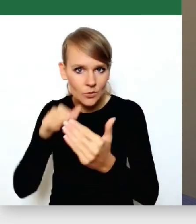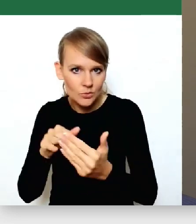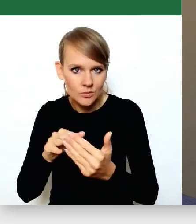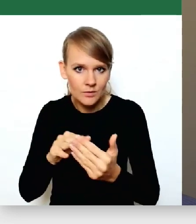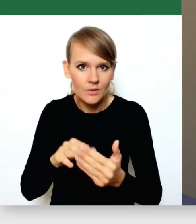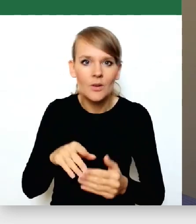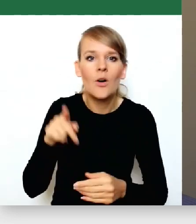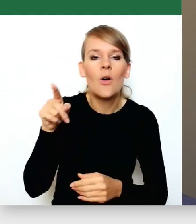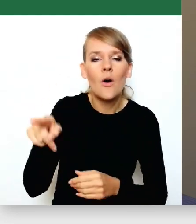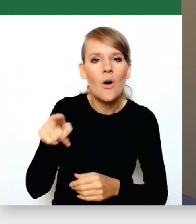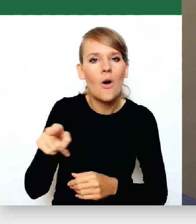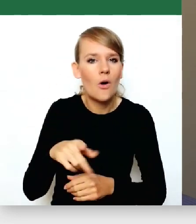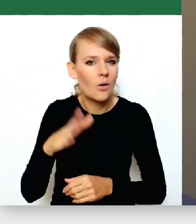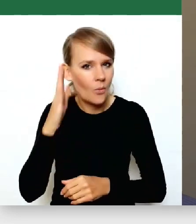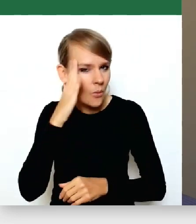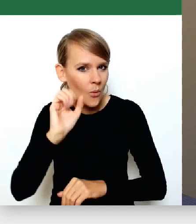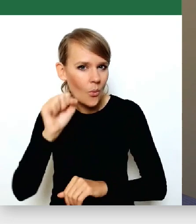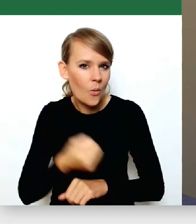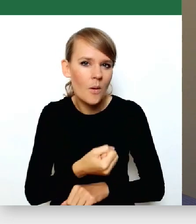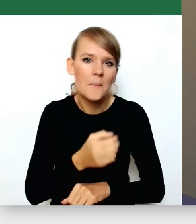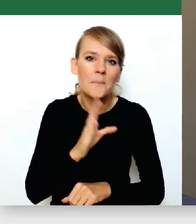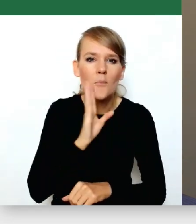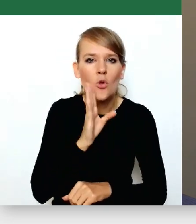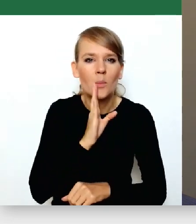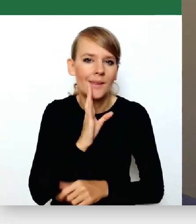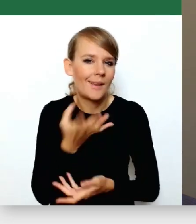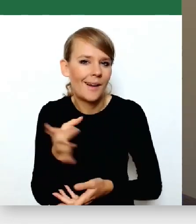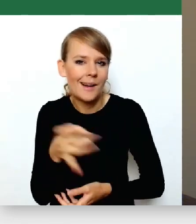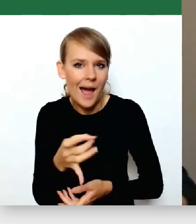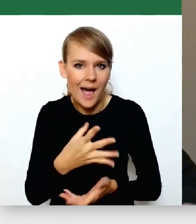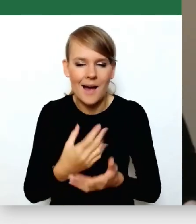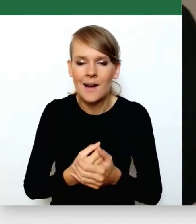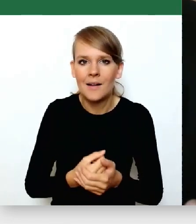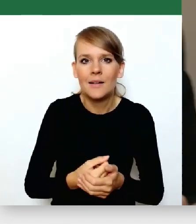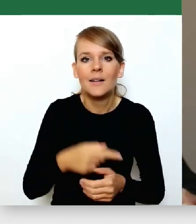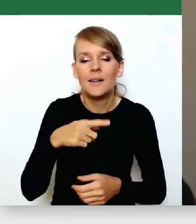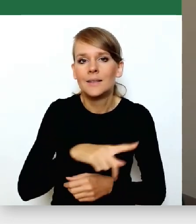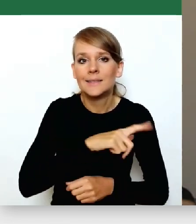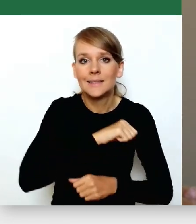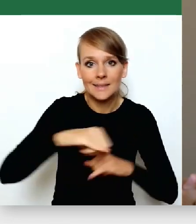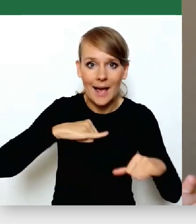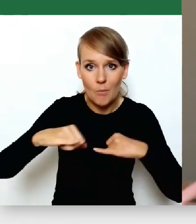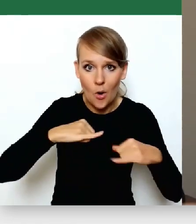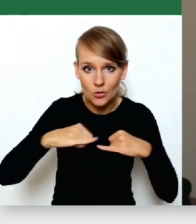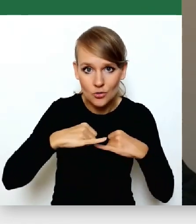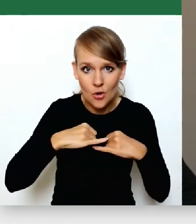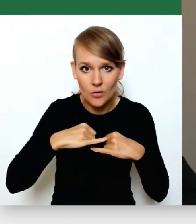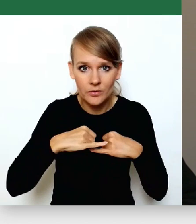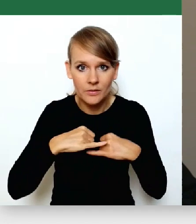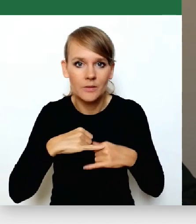prowadzą bardzo umiejętną grę, w której samorządowcy i samorządy są tymi, które są rozgrywane.